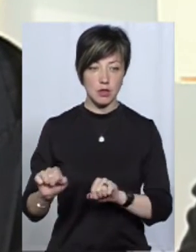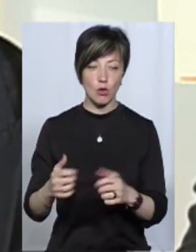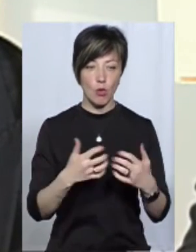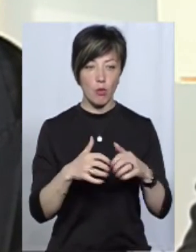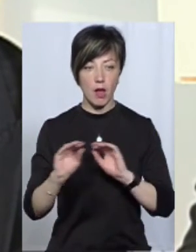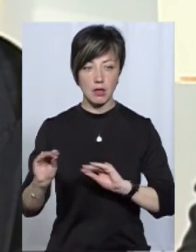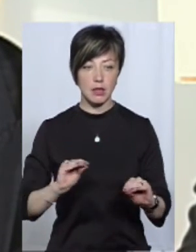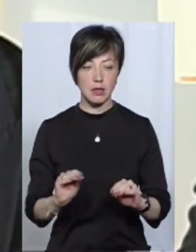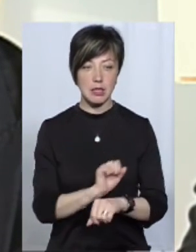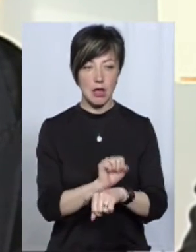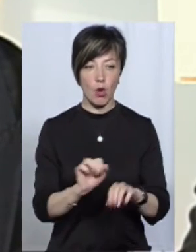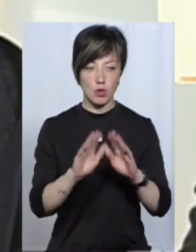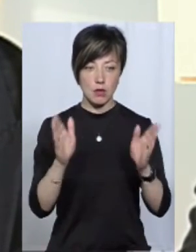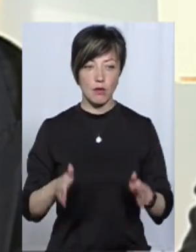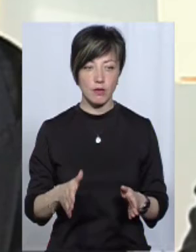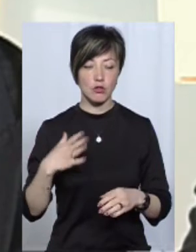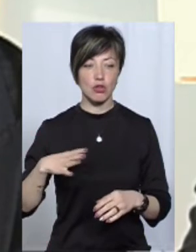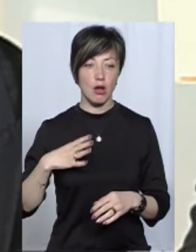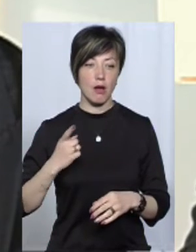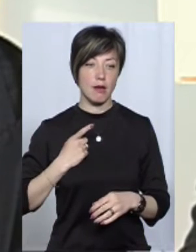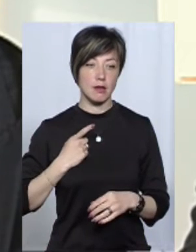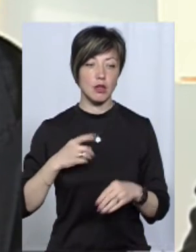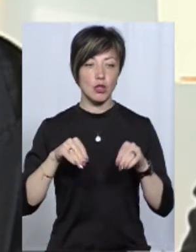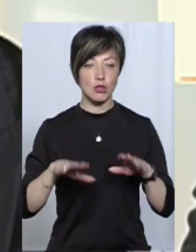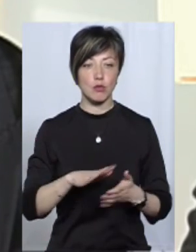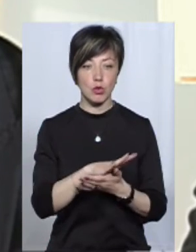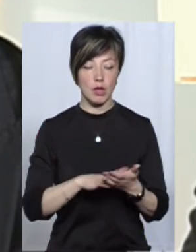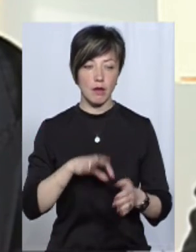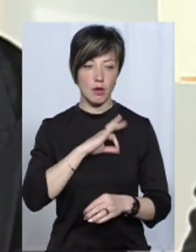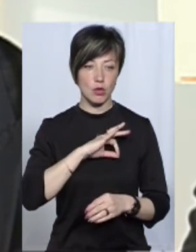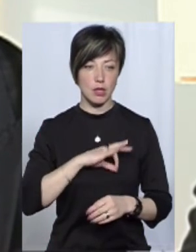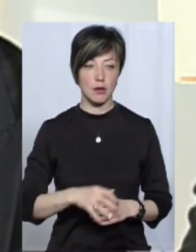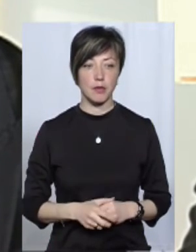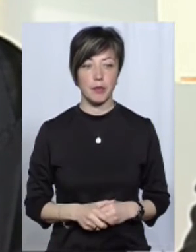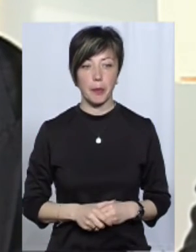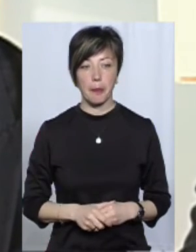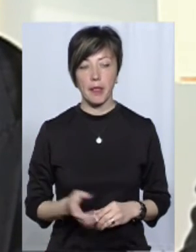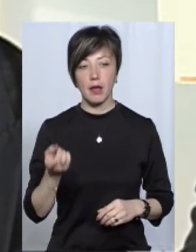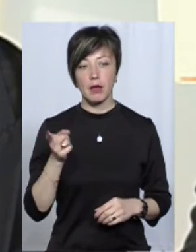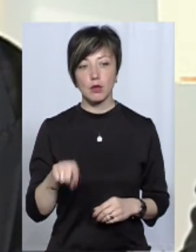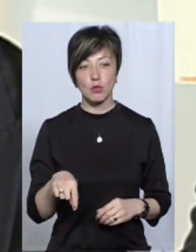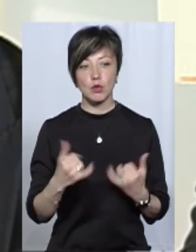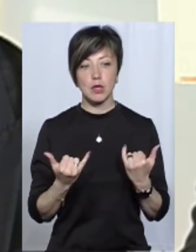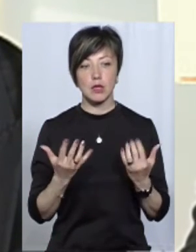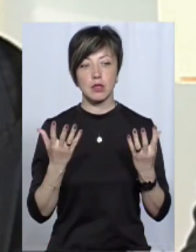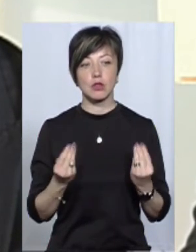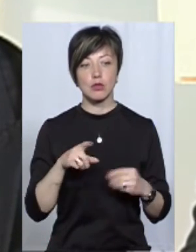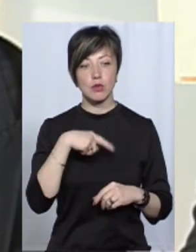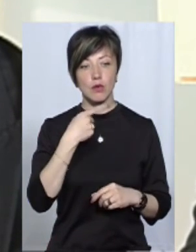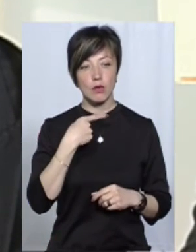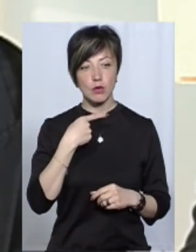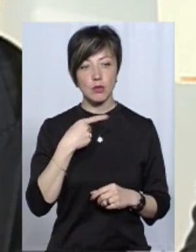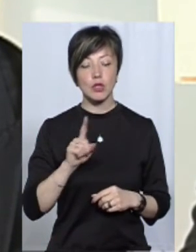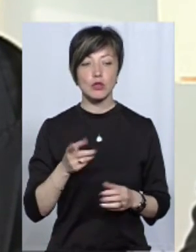обладнані стоять законсервовані і чекає свого часу рішення, щоб подальше його використання. Тому на даний час ми говоримо,